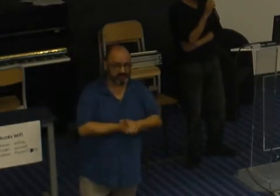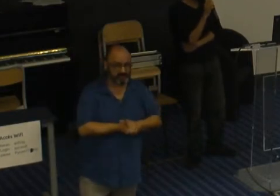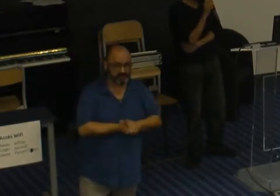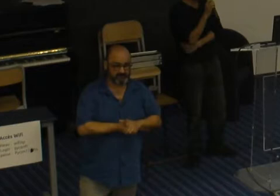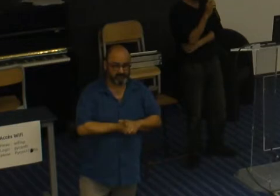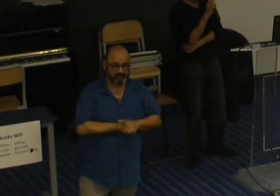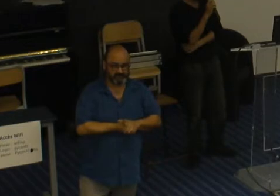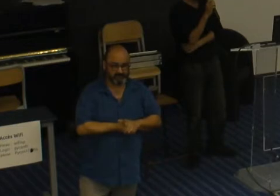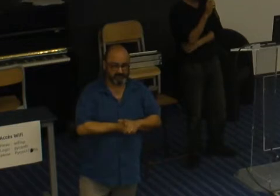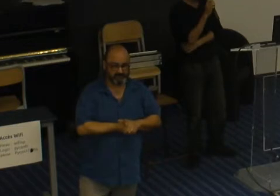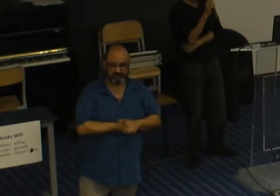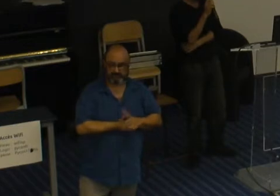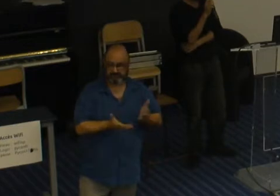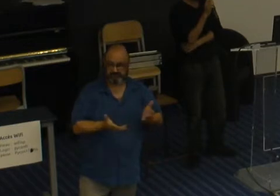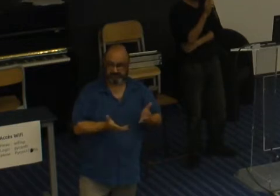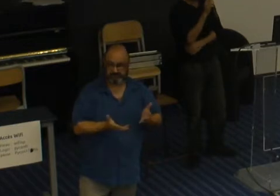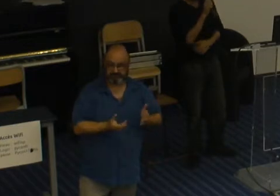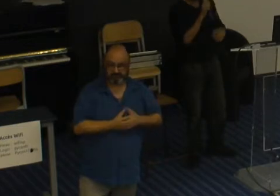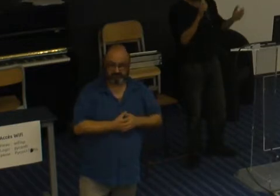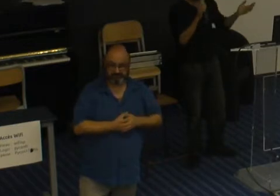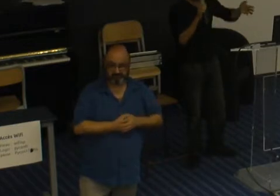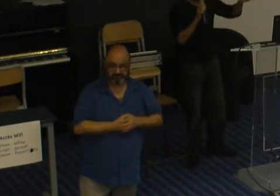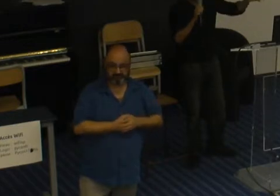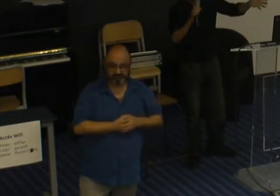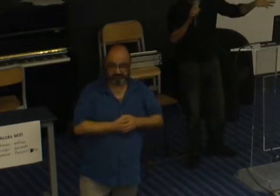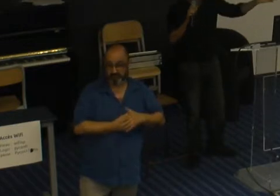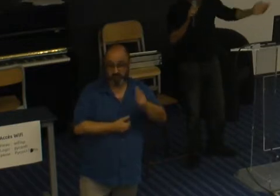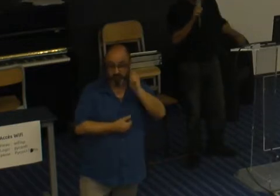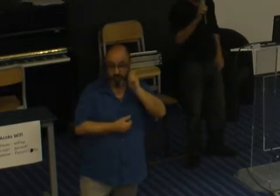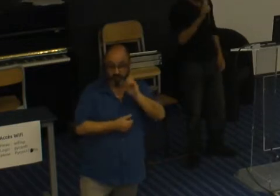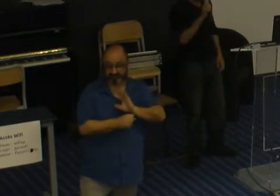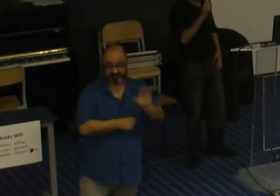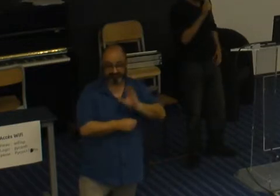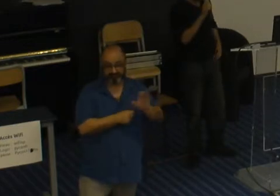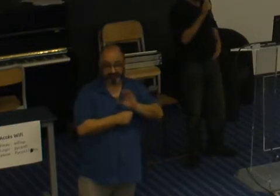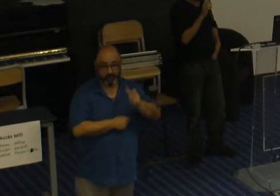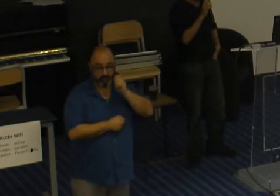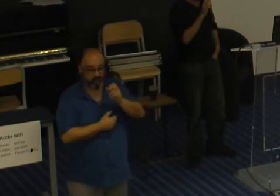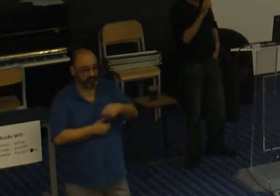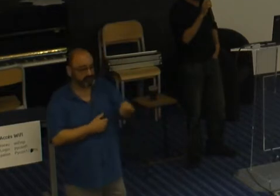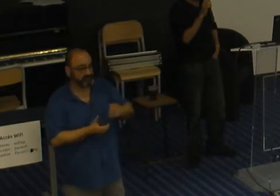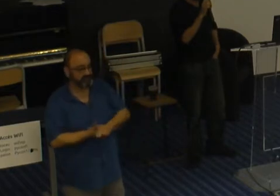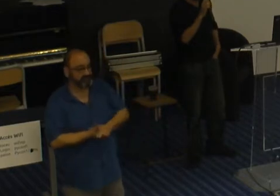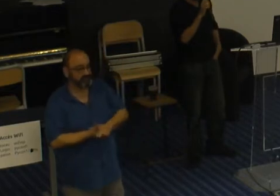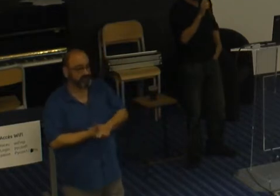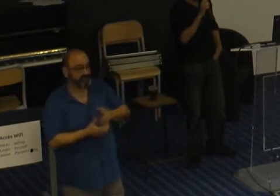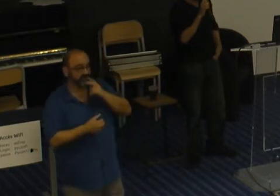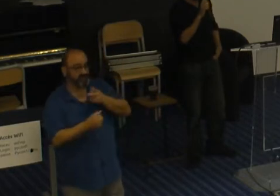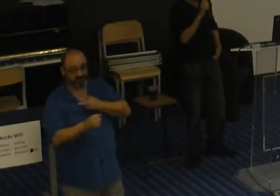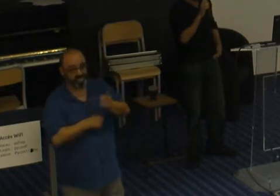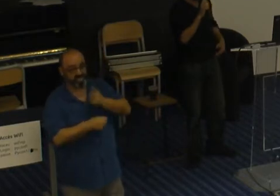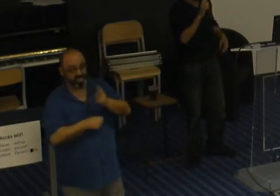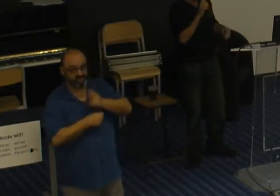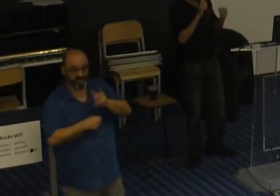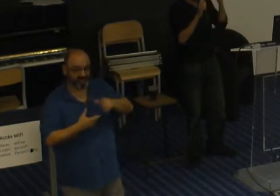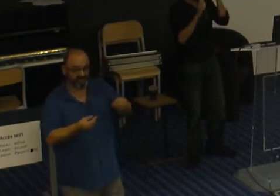Jamais, hein ? Oui. Voilà, les homos. Et ce genre de choses, en fait, ça fait que ça révèle le fait